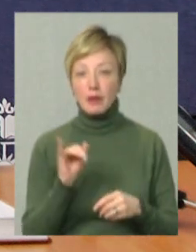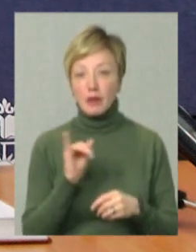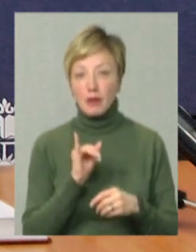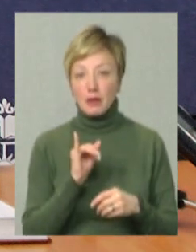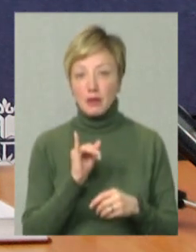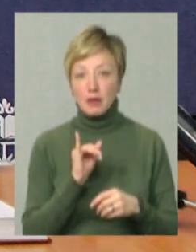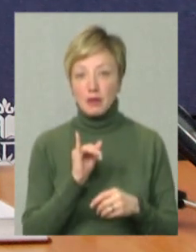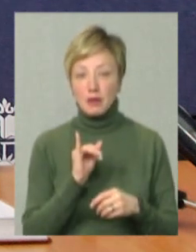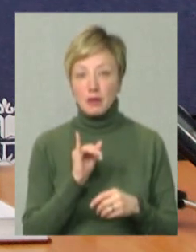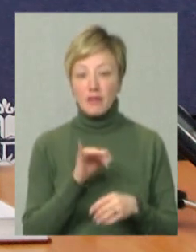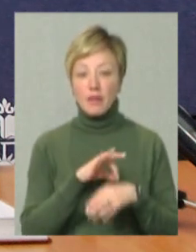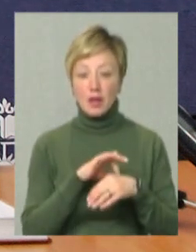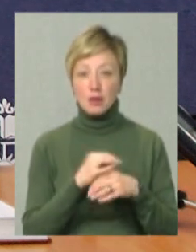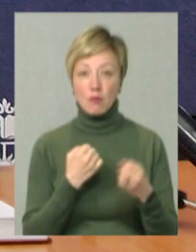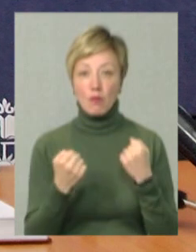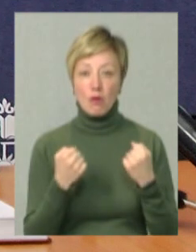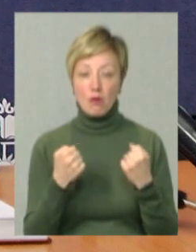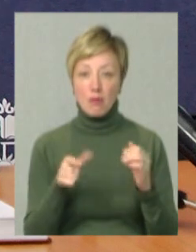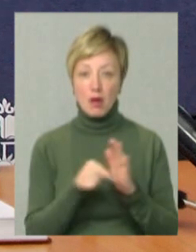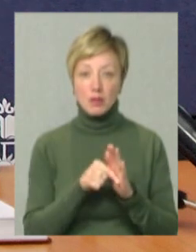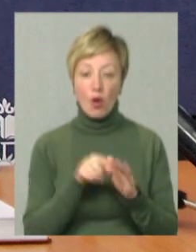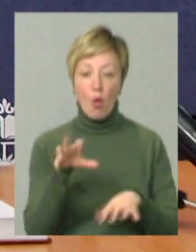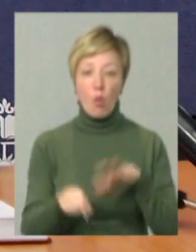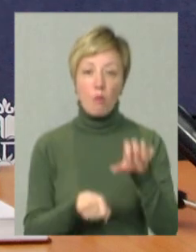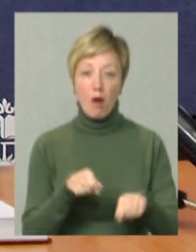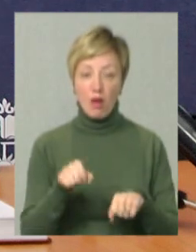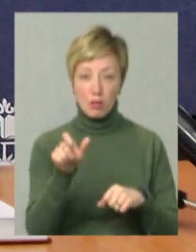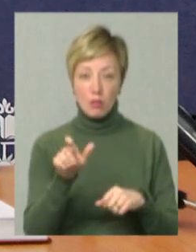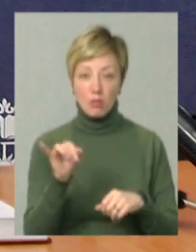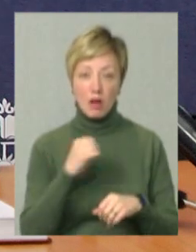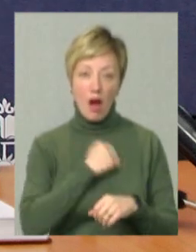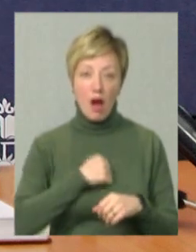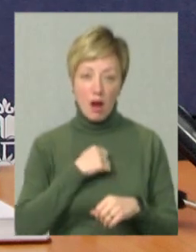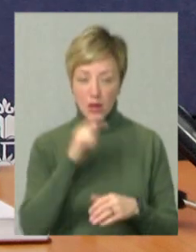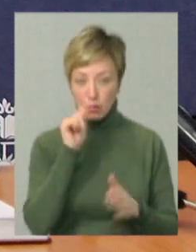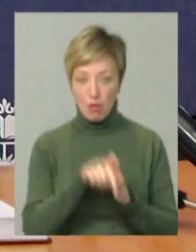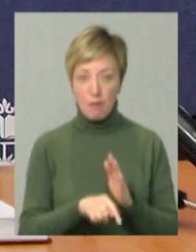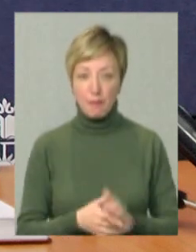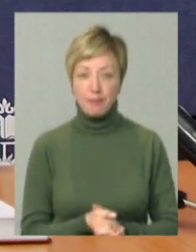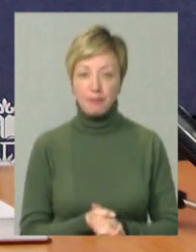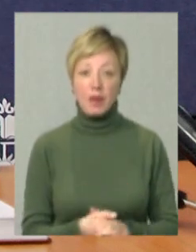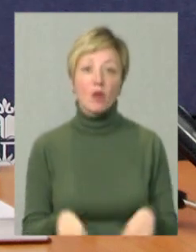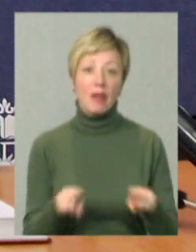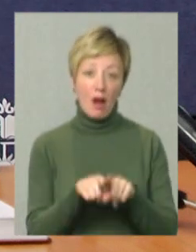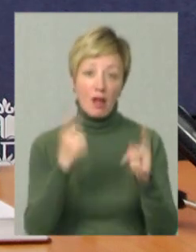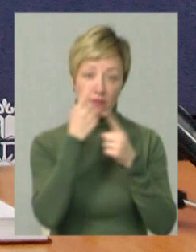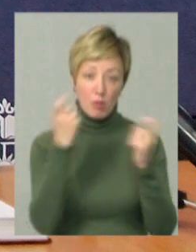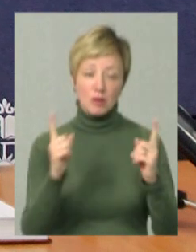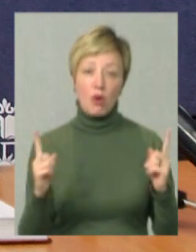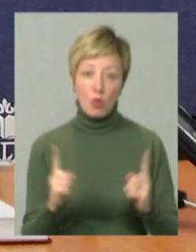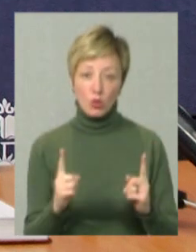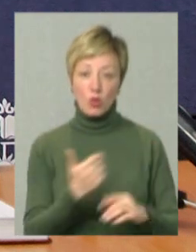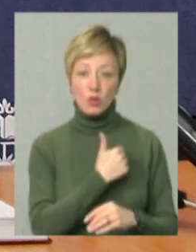ведеться боротьба із окупантом і агресором. Отака інформація